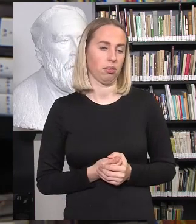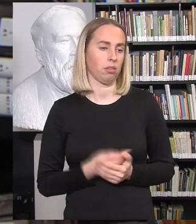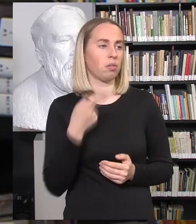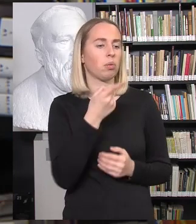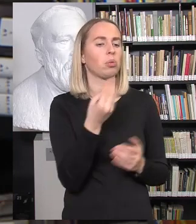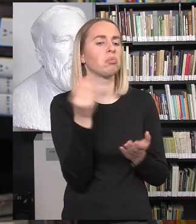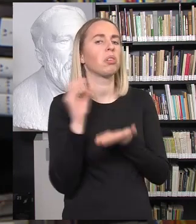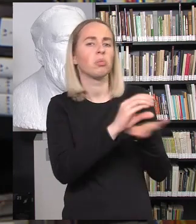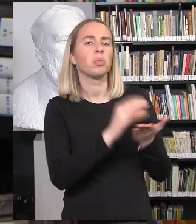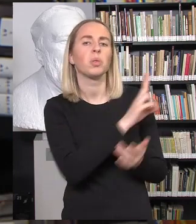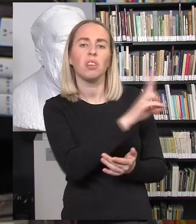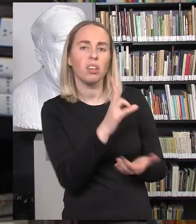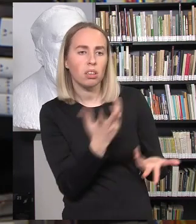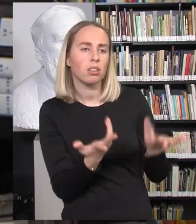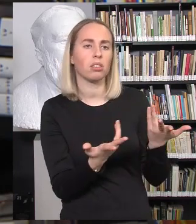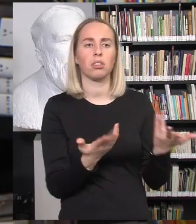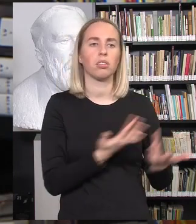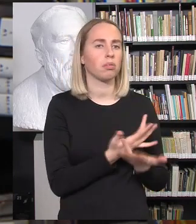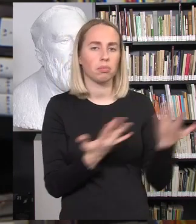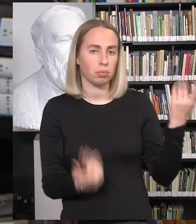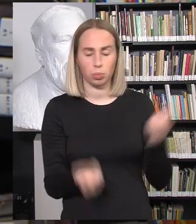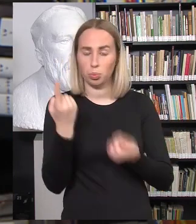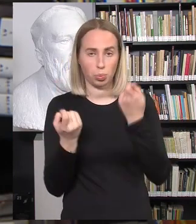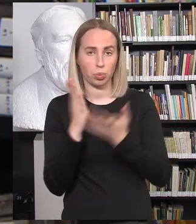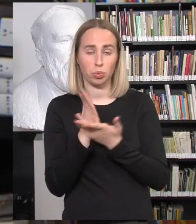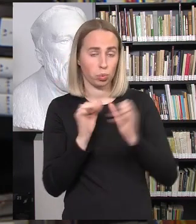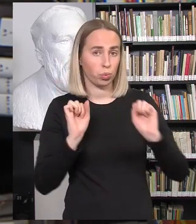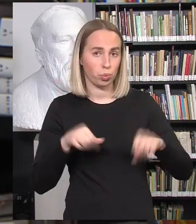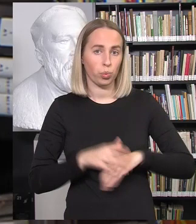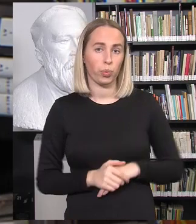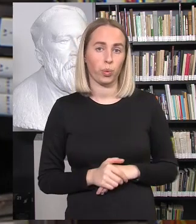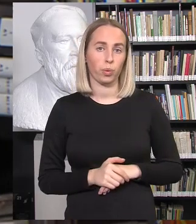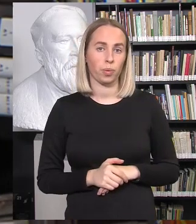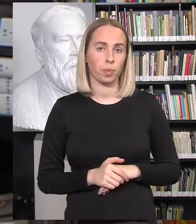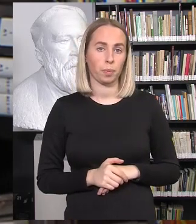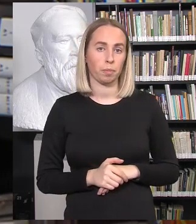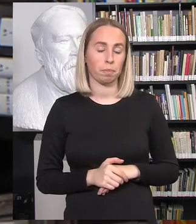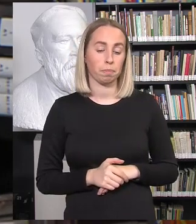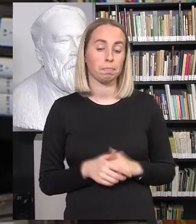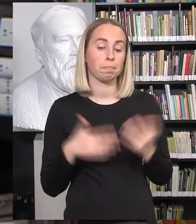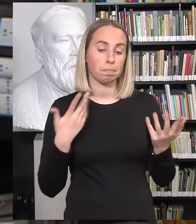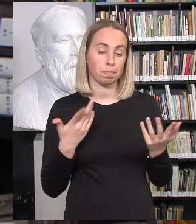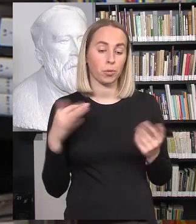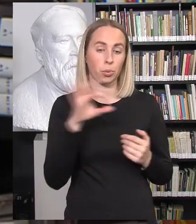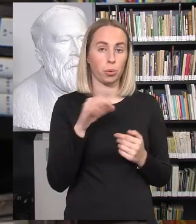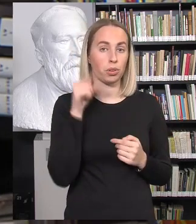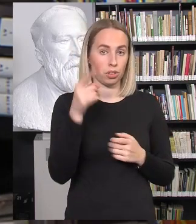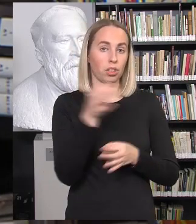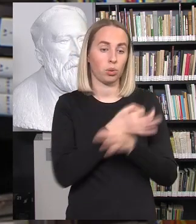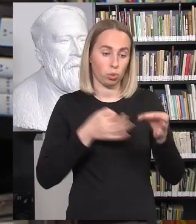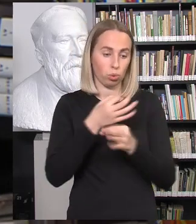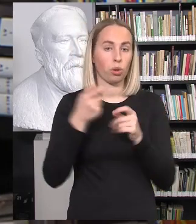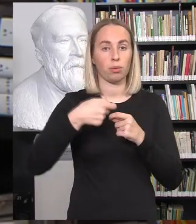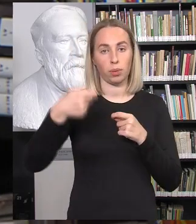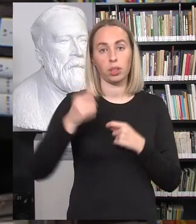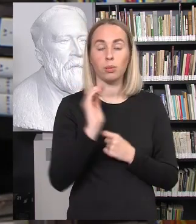kas čia jūs finansuoja ir taip toliau, taip toliau, gal ir tokių pasitaiko dalykų. Na, tai čia mes pratesim diskusiją su